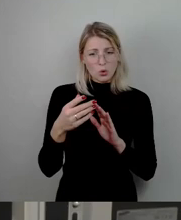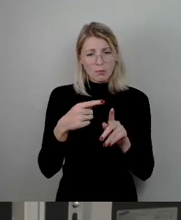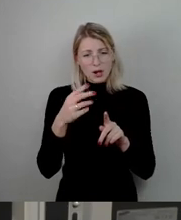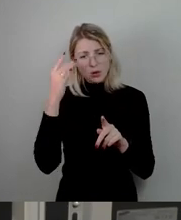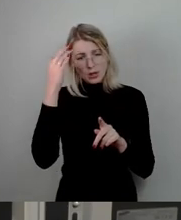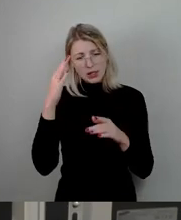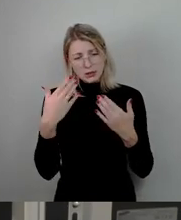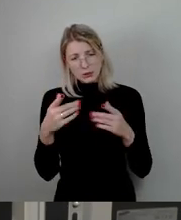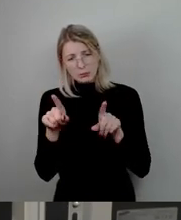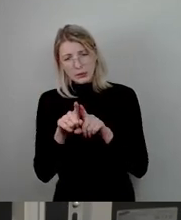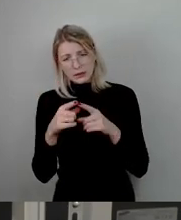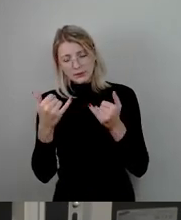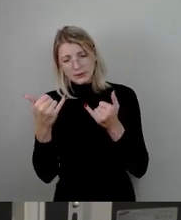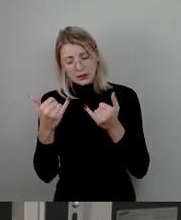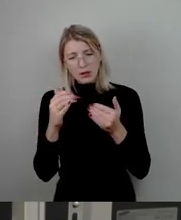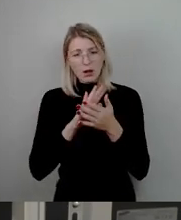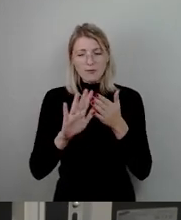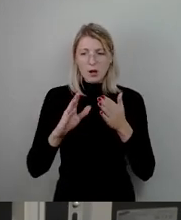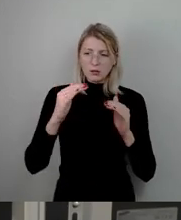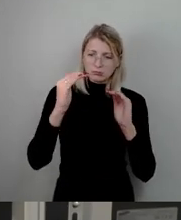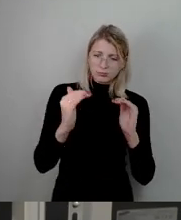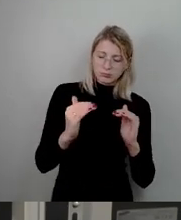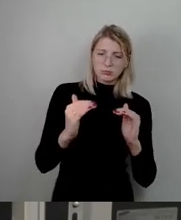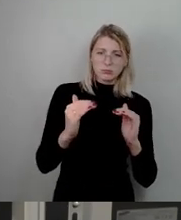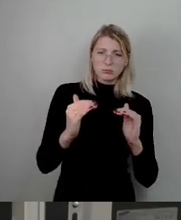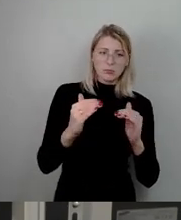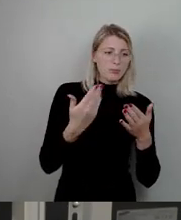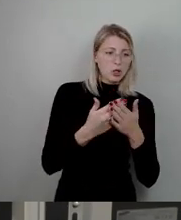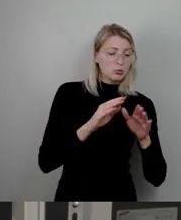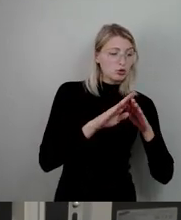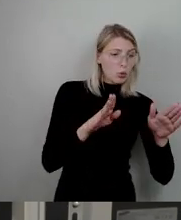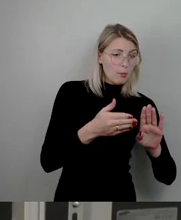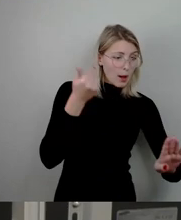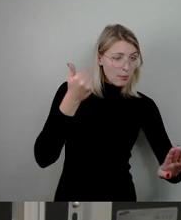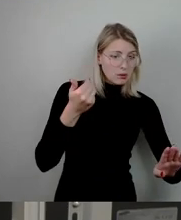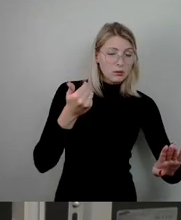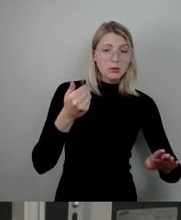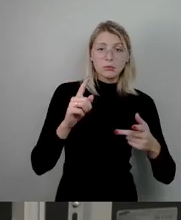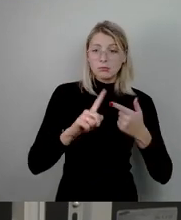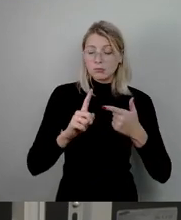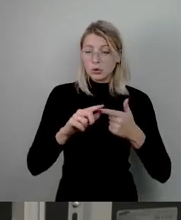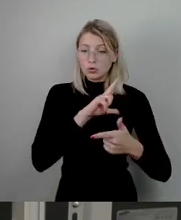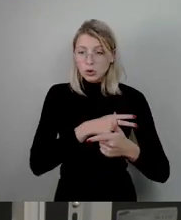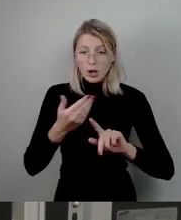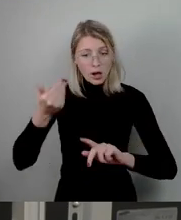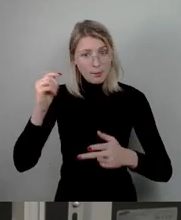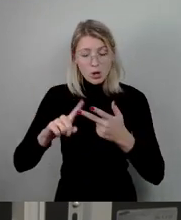sagen, dann wird gekürzt beim Schwimmen, dann wird gekürzt im Sozialen und in der Kultur